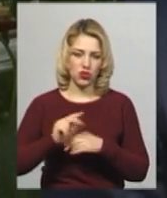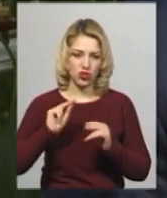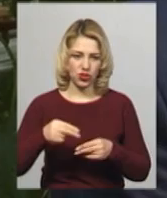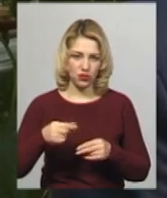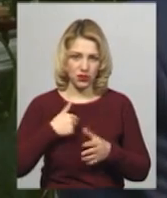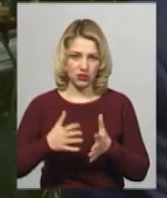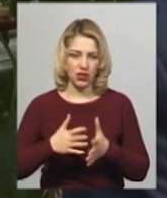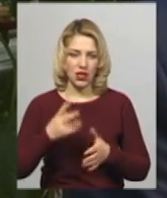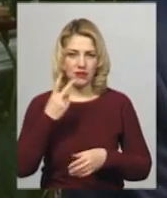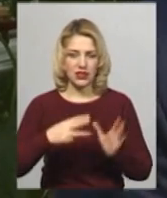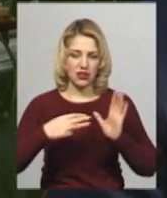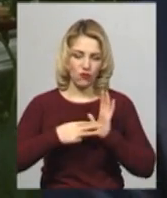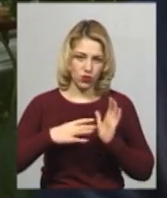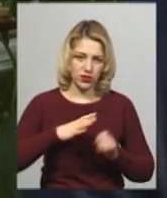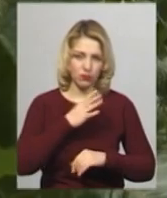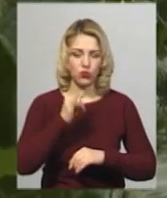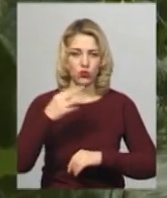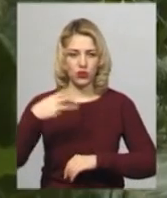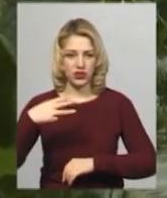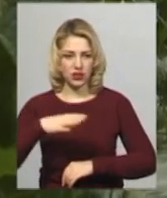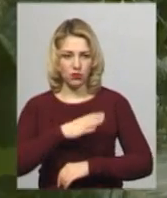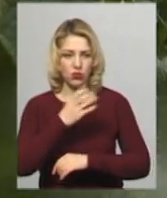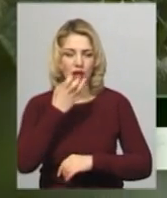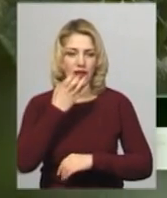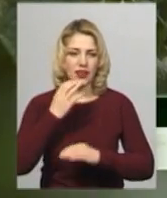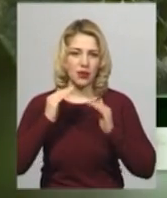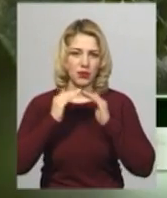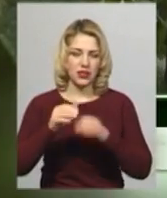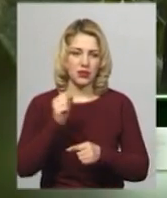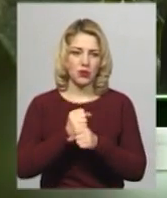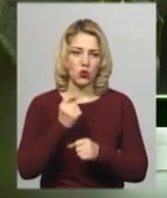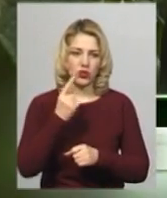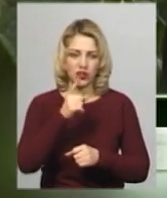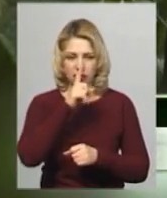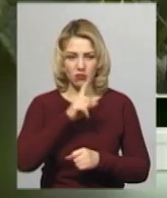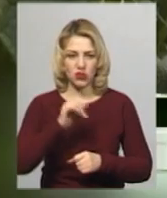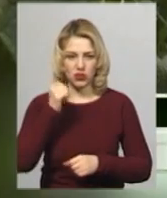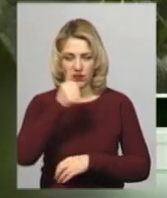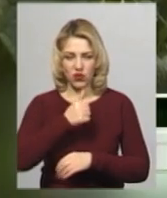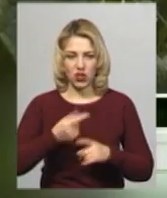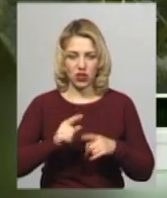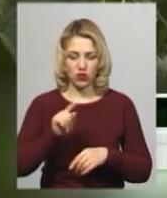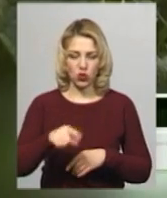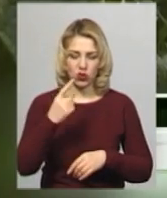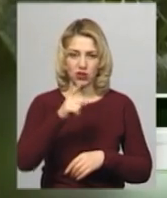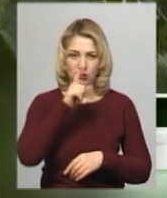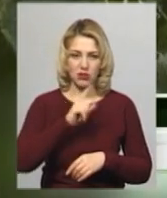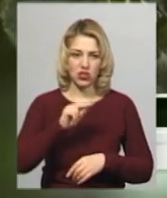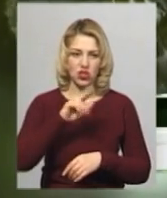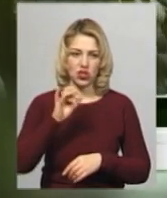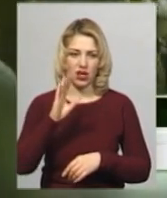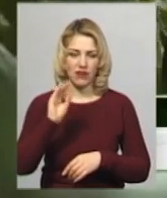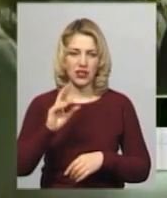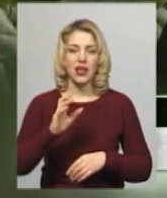ми збирали 28 було і 30 було. Теплиці працюють 11 місяців у рік, але навіть в той один місяць червень